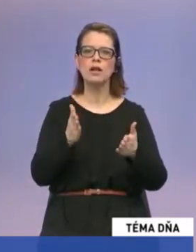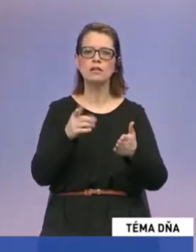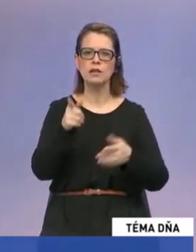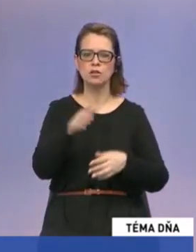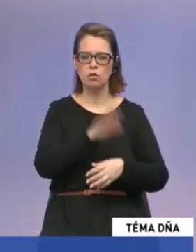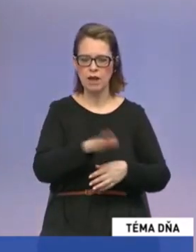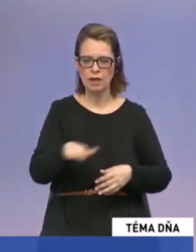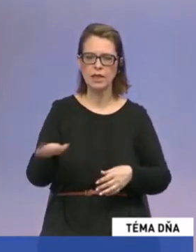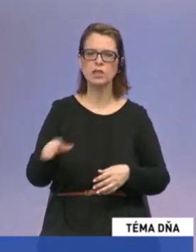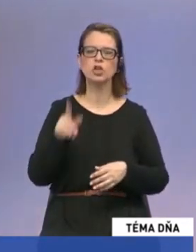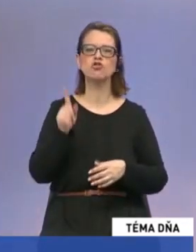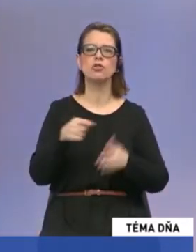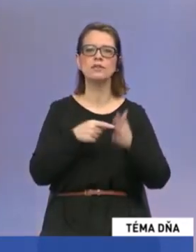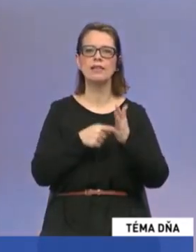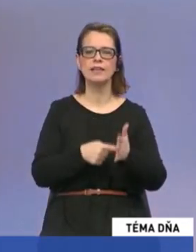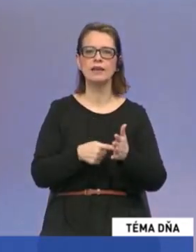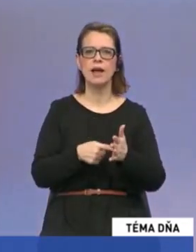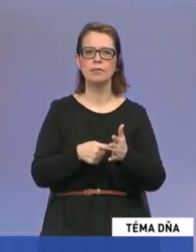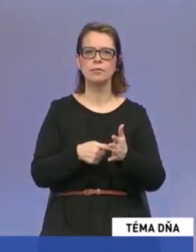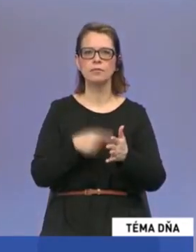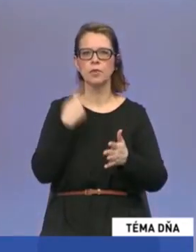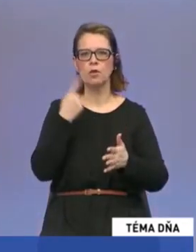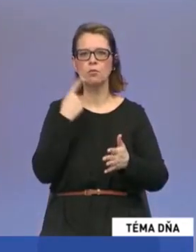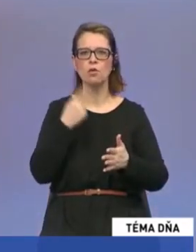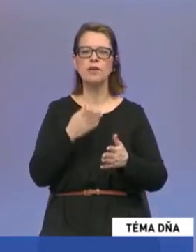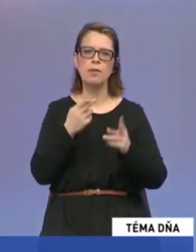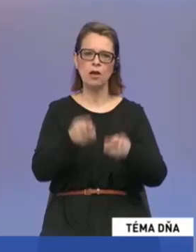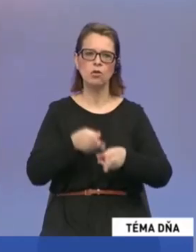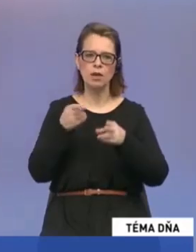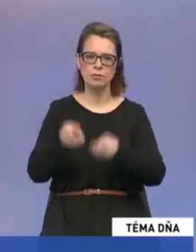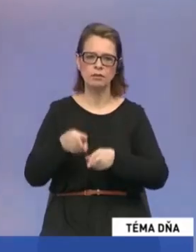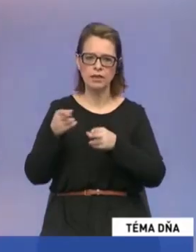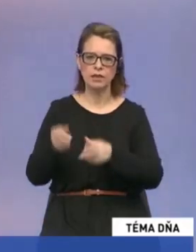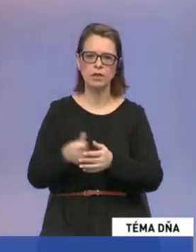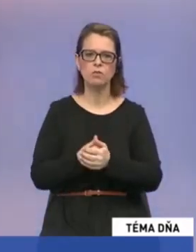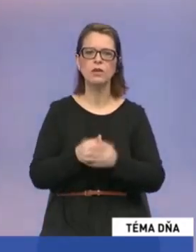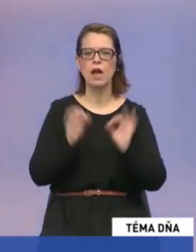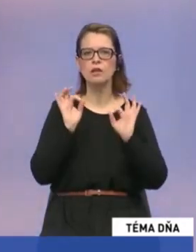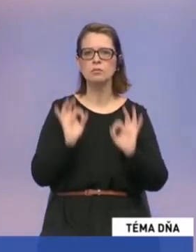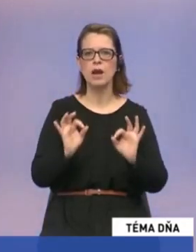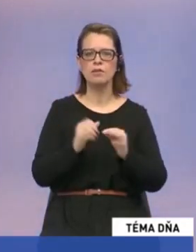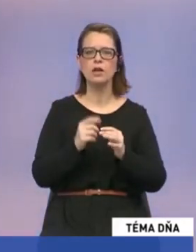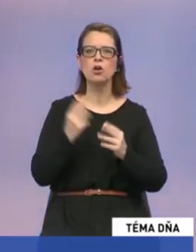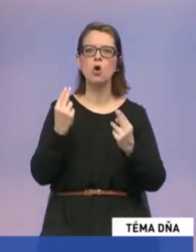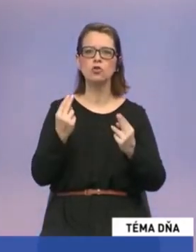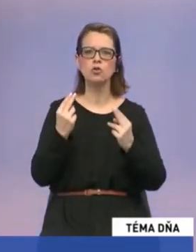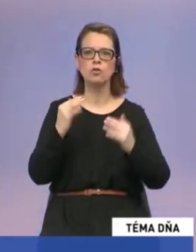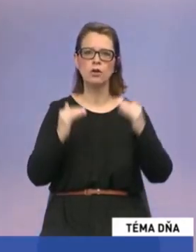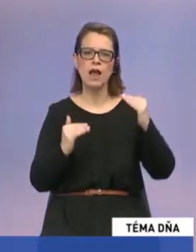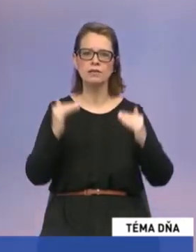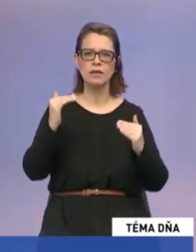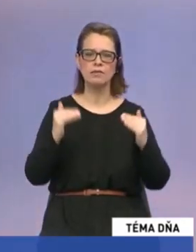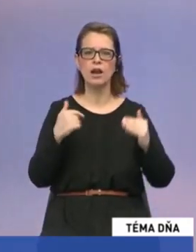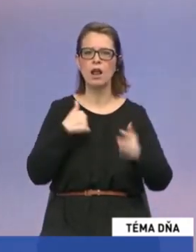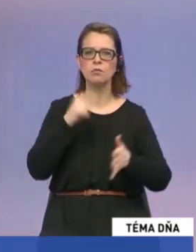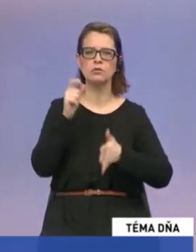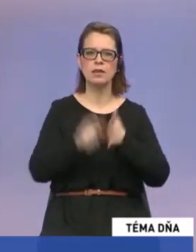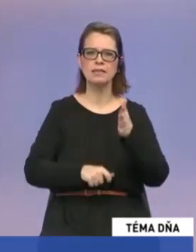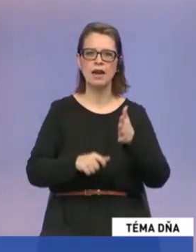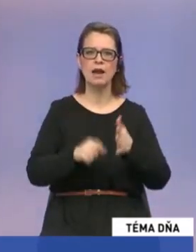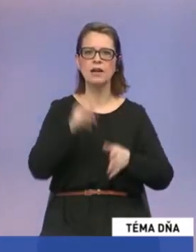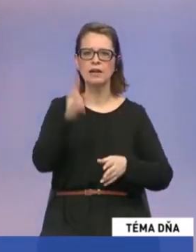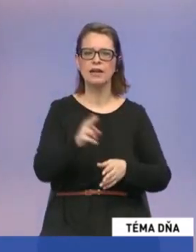deti, čo sa týka takého, poviem, výchovy, správnej, hodnotovo nastavenej, keďže sme strana s